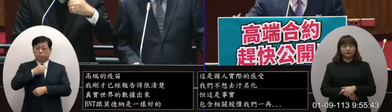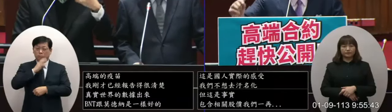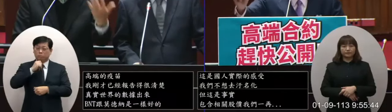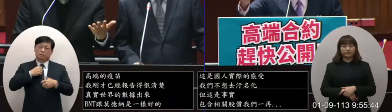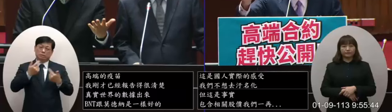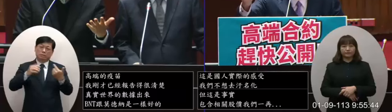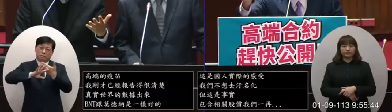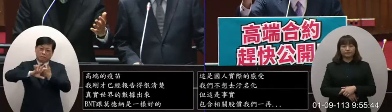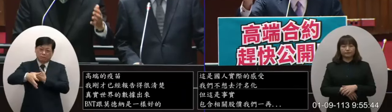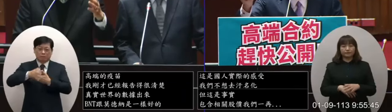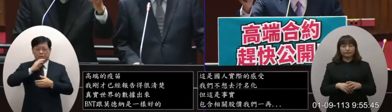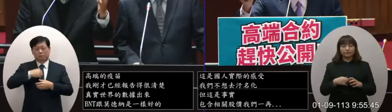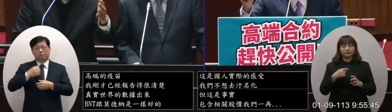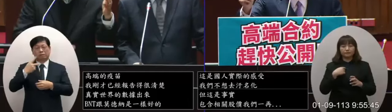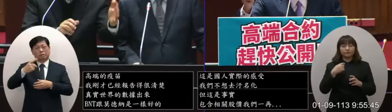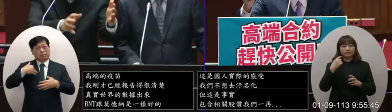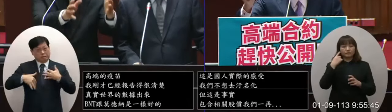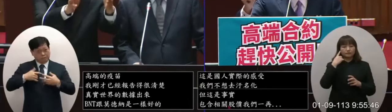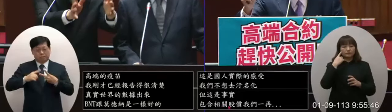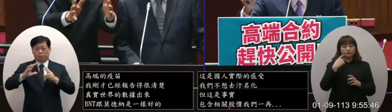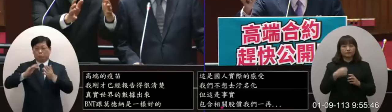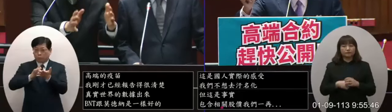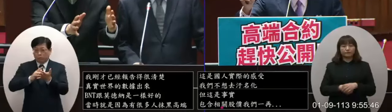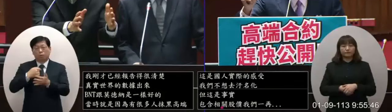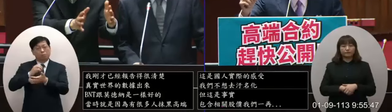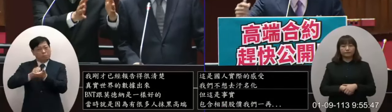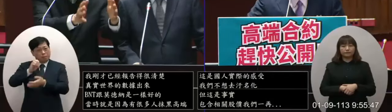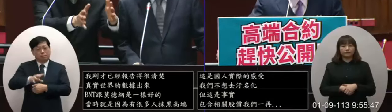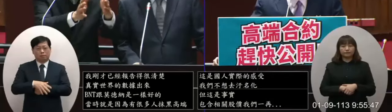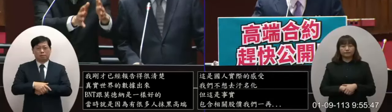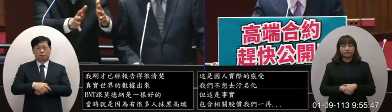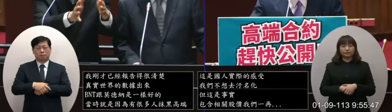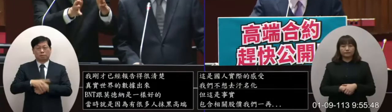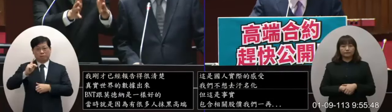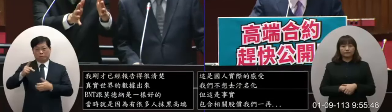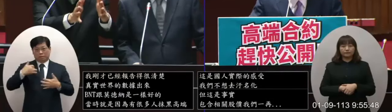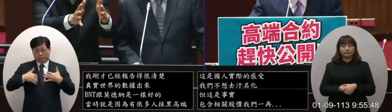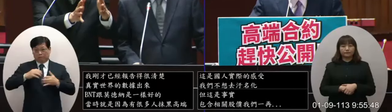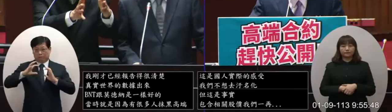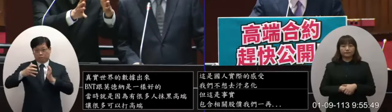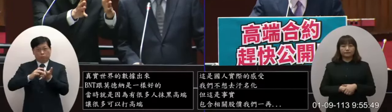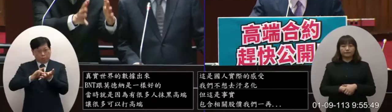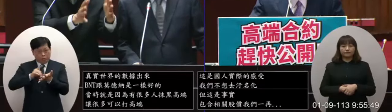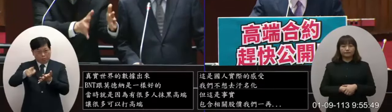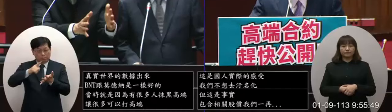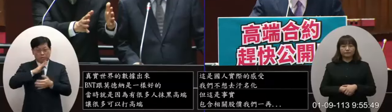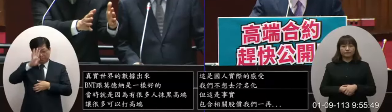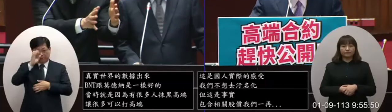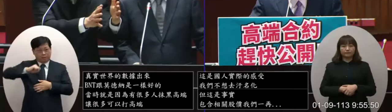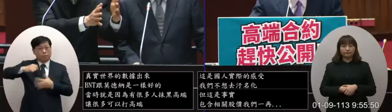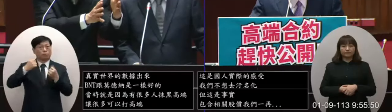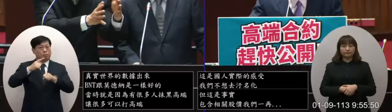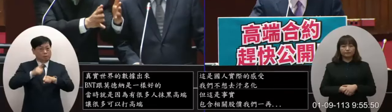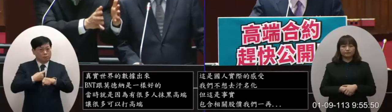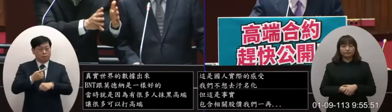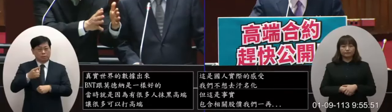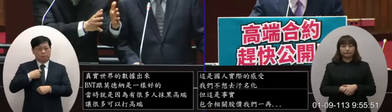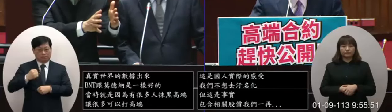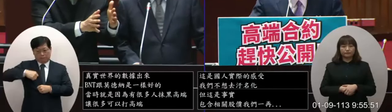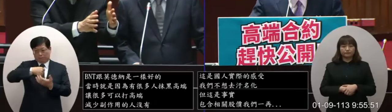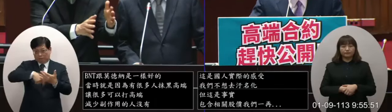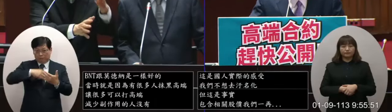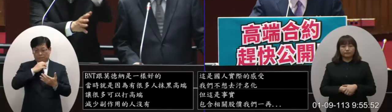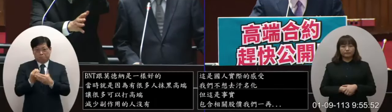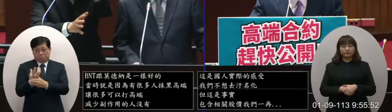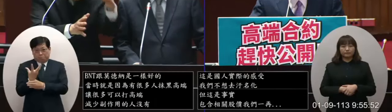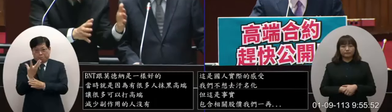興打國藥結果那個科興國藥我跟委員報告科興國藥的免疫原性它的那個抗體產